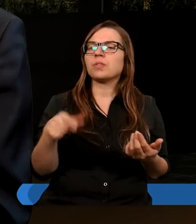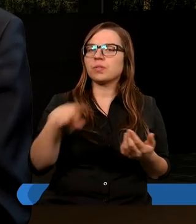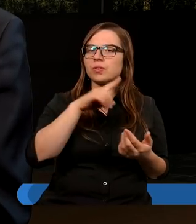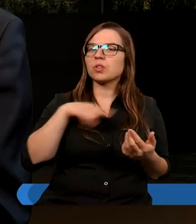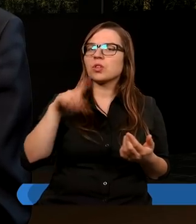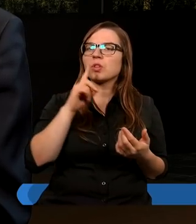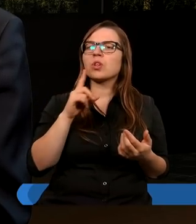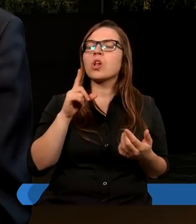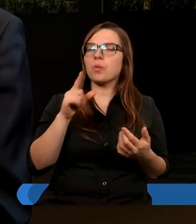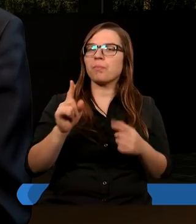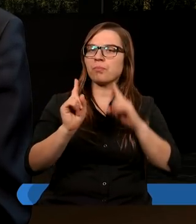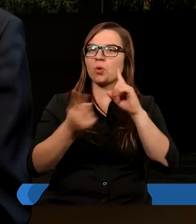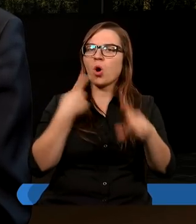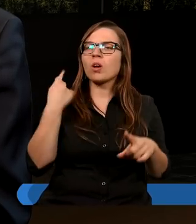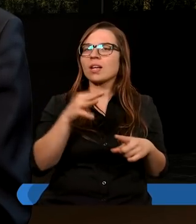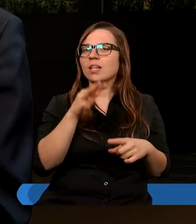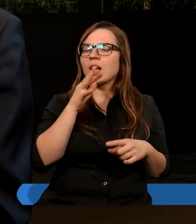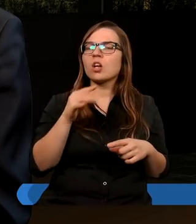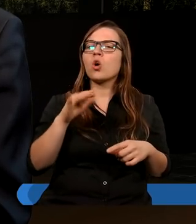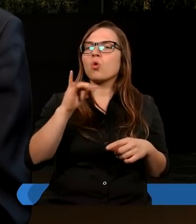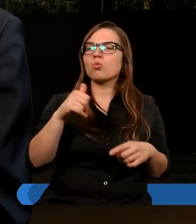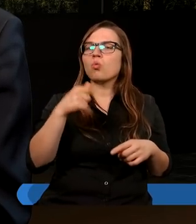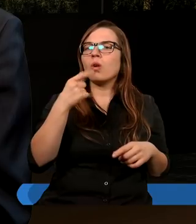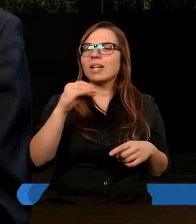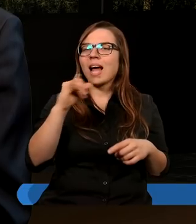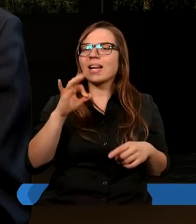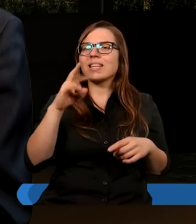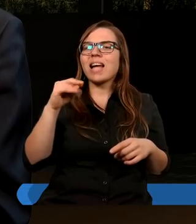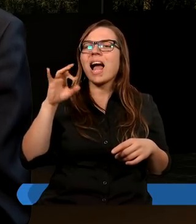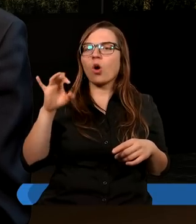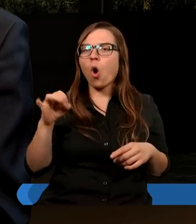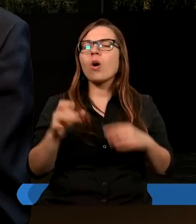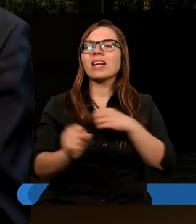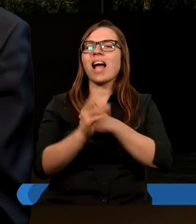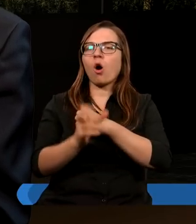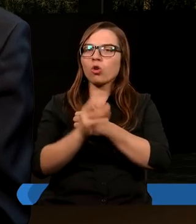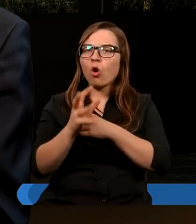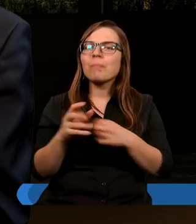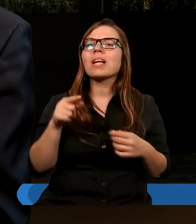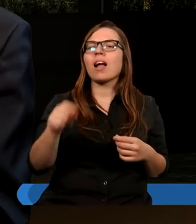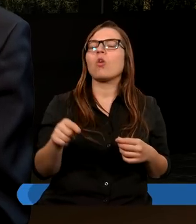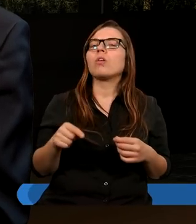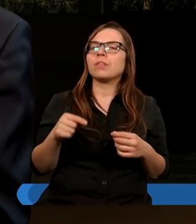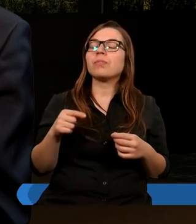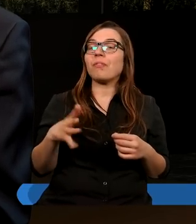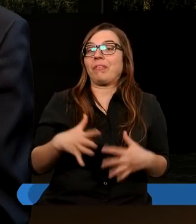pochodzenia judańskiego, jerozolimskiego, to tacy się wydawało. Może